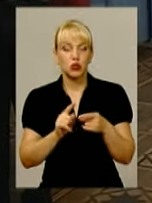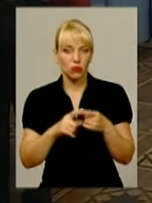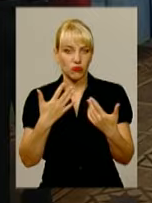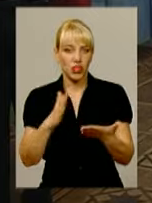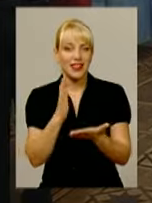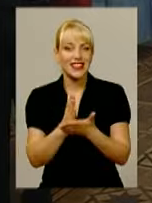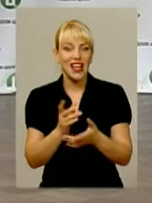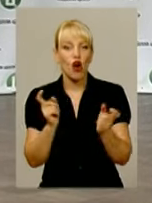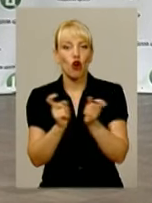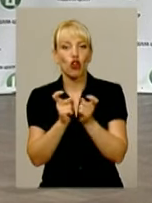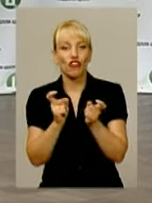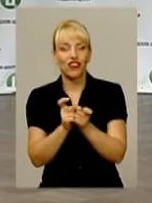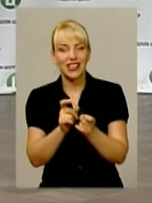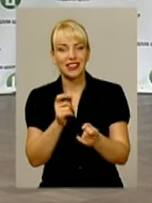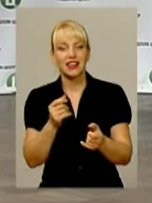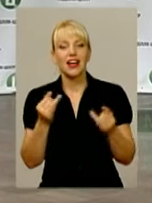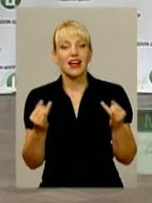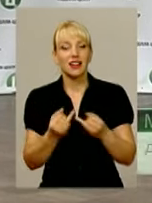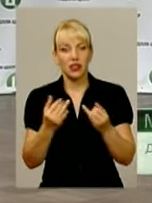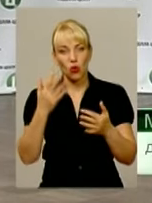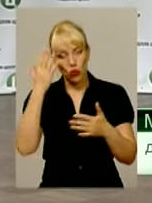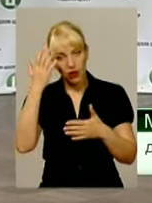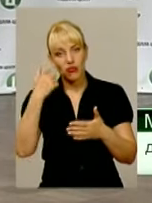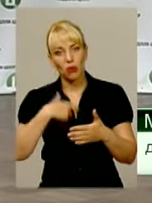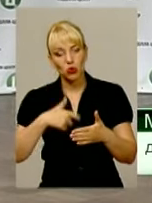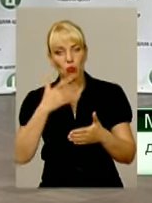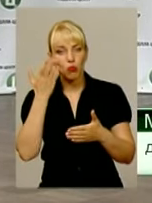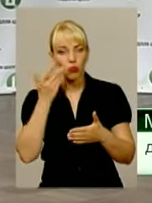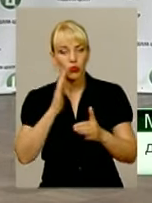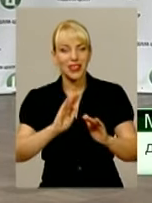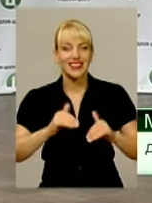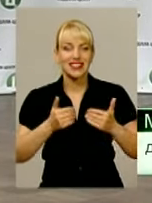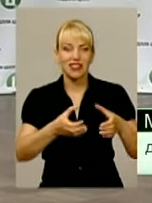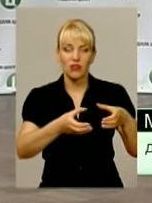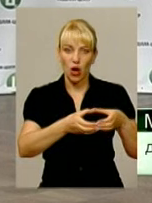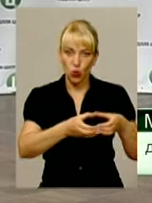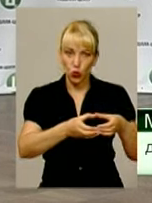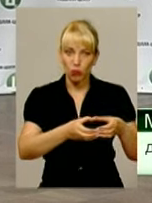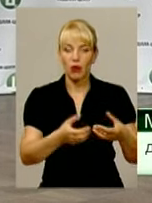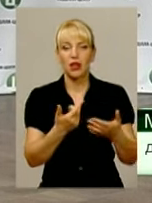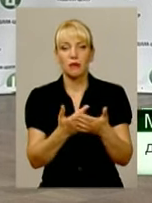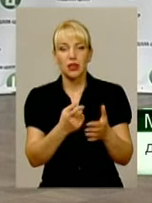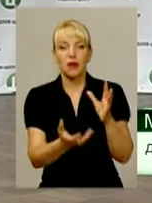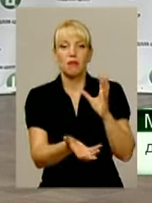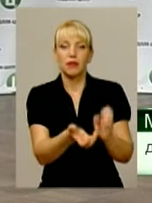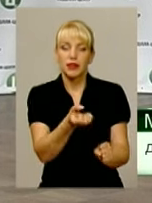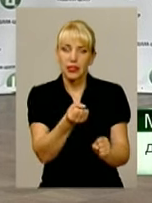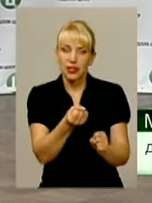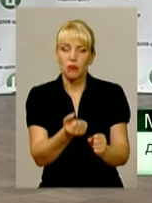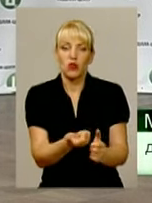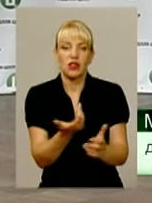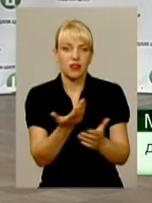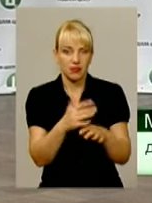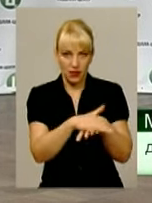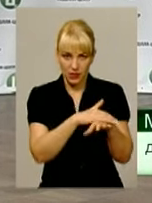конфлікт інтересів. Уявимо собі, якщо збереться ініціативна група, якщо цю ініціативну групу підтримають певна кількість